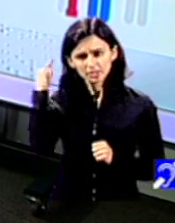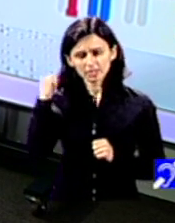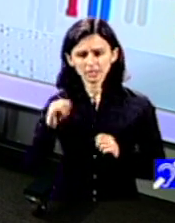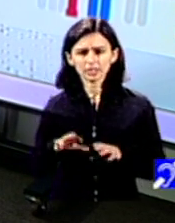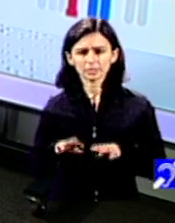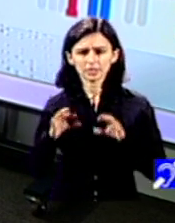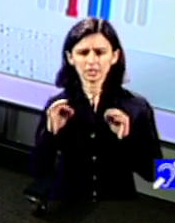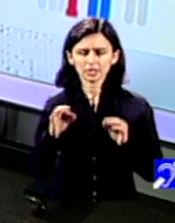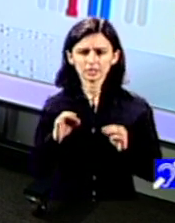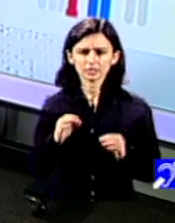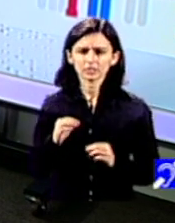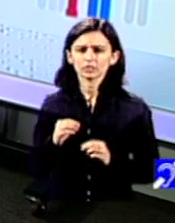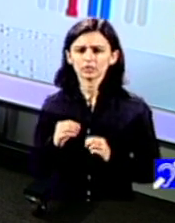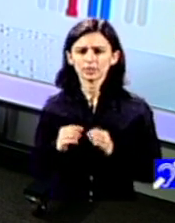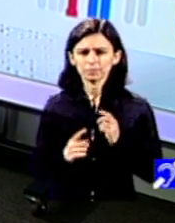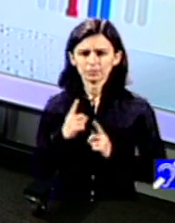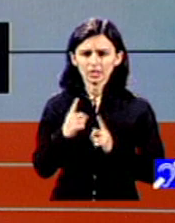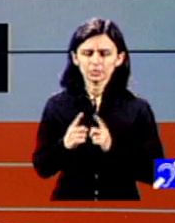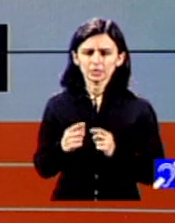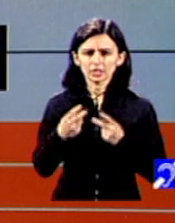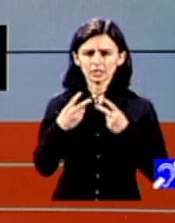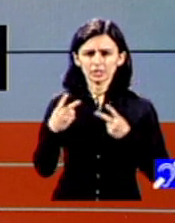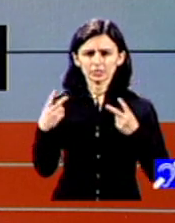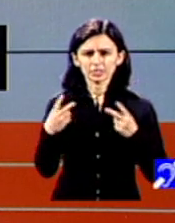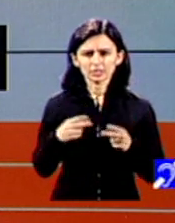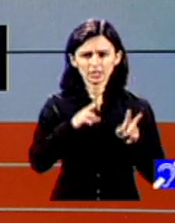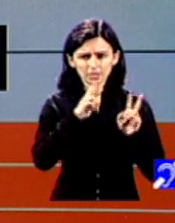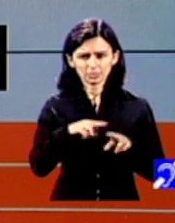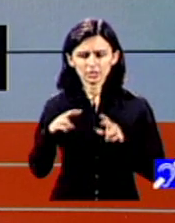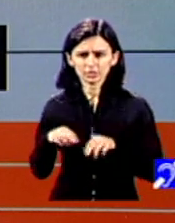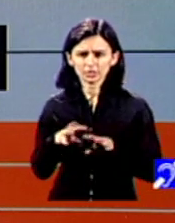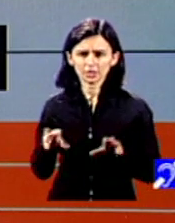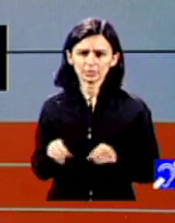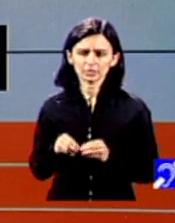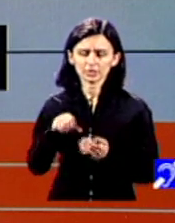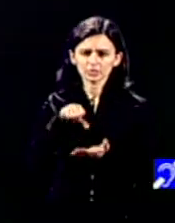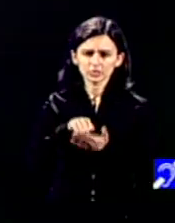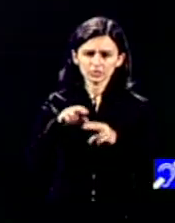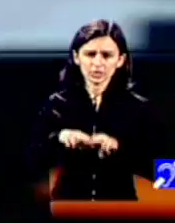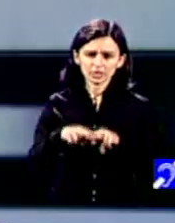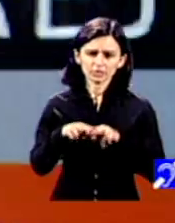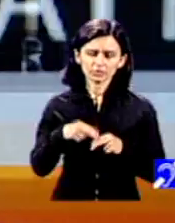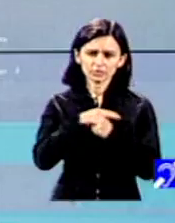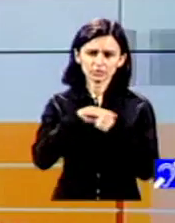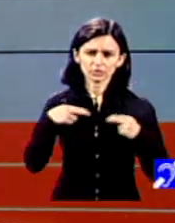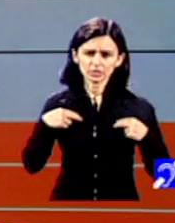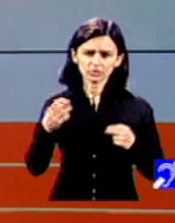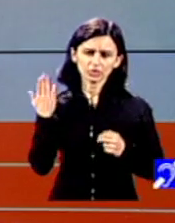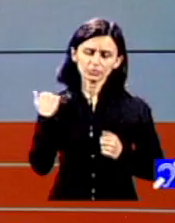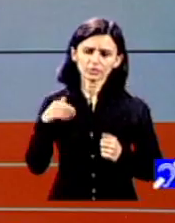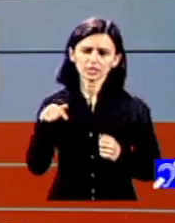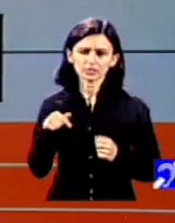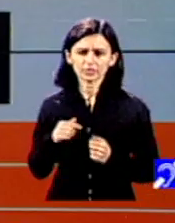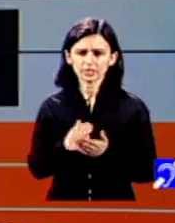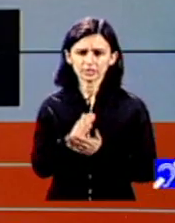Ierbi în momentul în care în anumite vizite de monitorizare împreună cu Centrul de Resurse Juridice sau alți parteneri am fost în astfel de servicii rezidențiale.